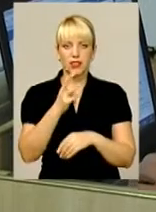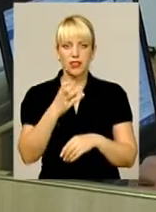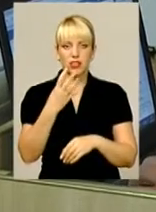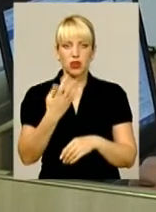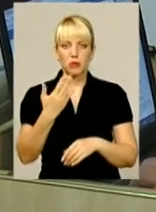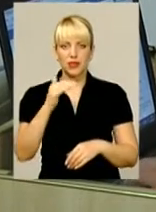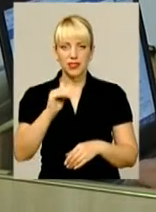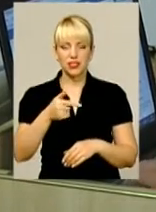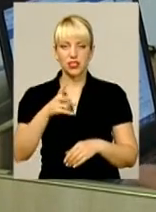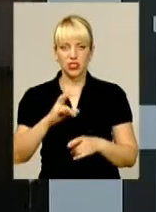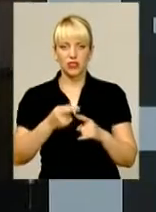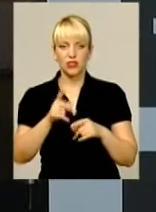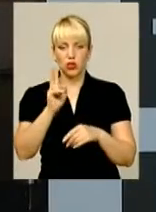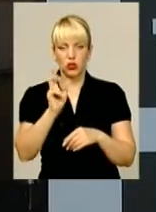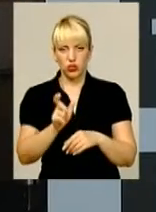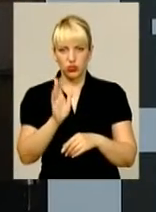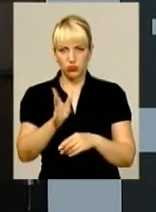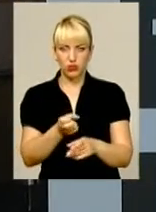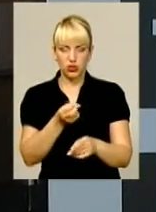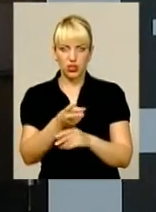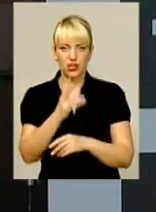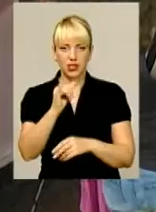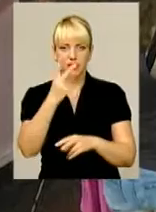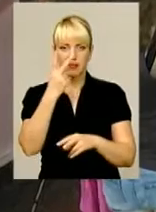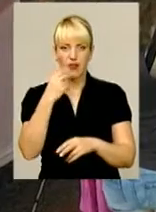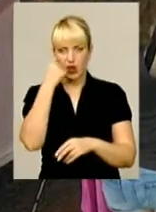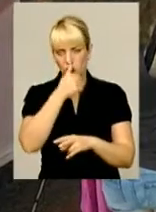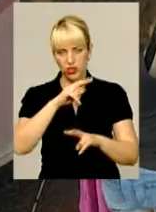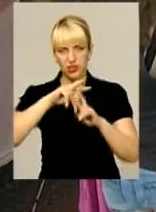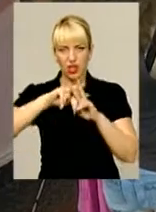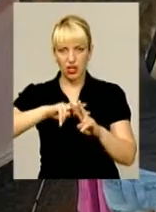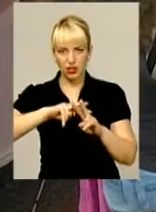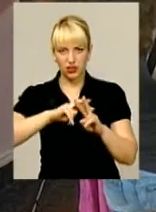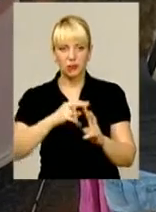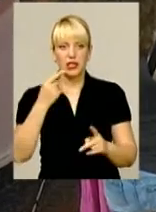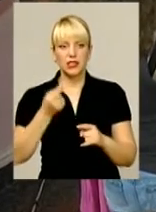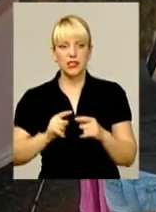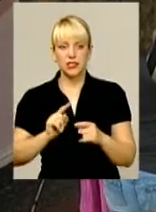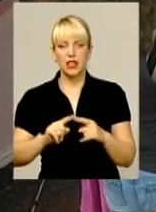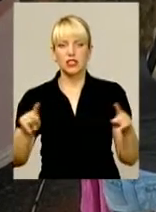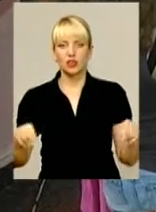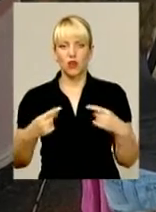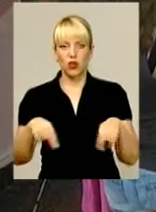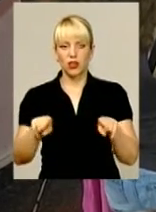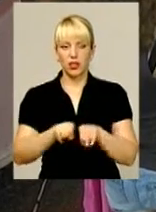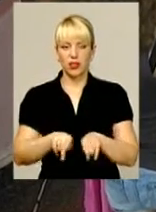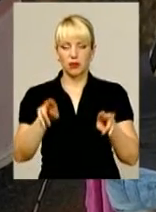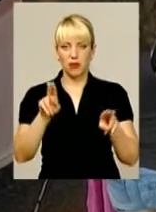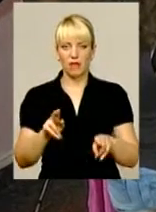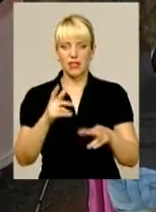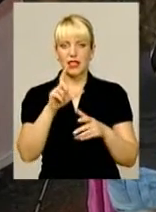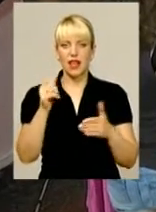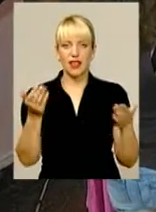не лише відсторонення від посади, а й два роки за ґратами. Це, скажімо, створення таких правил, за яких чиновник